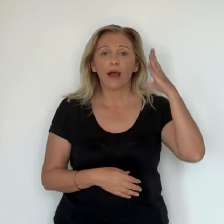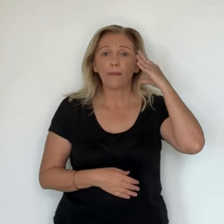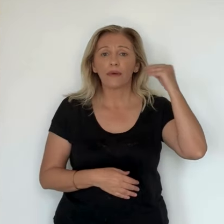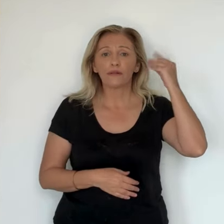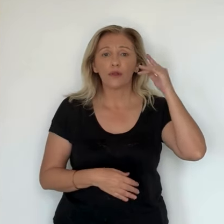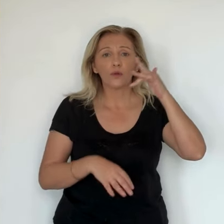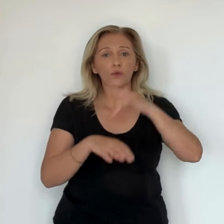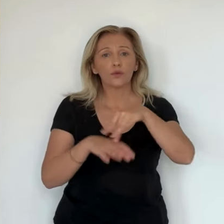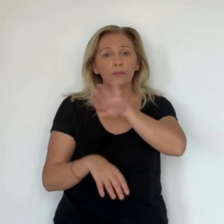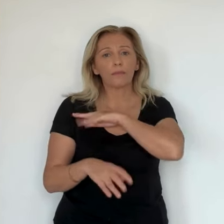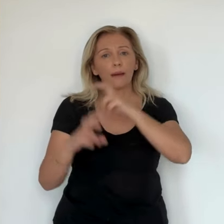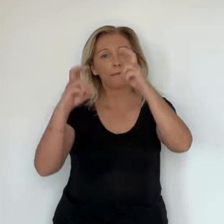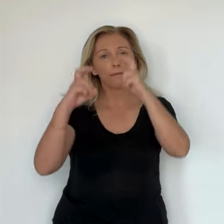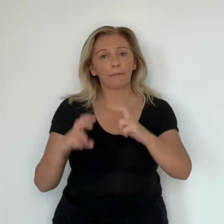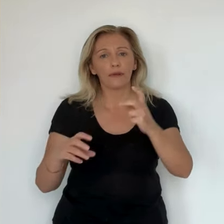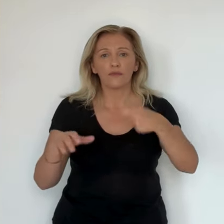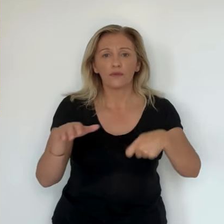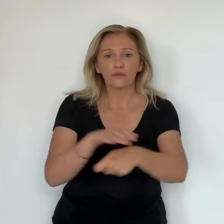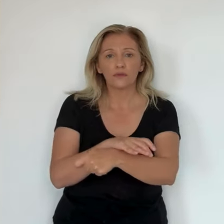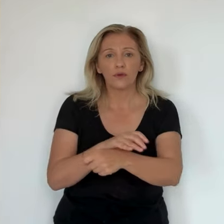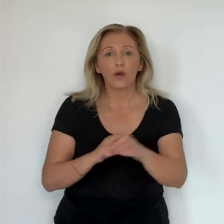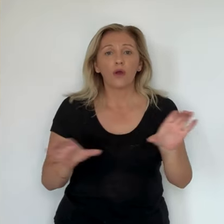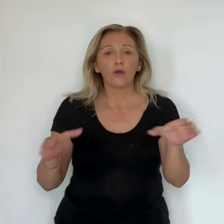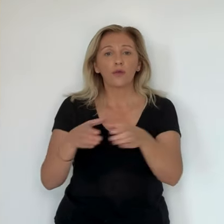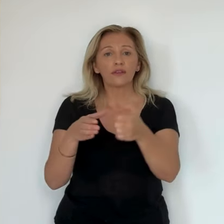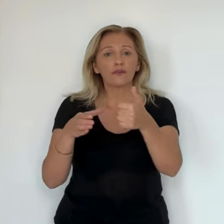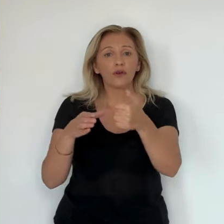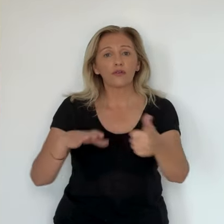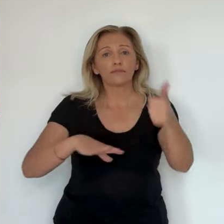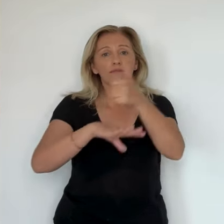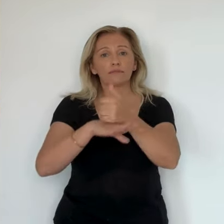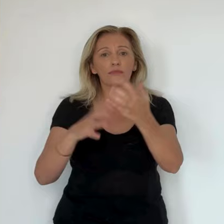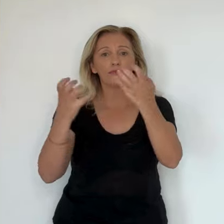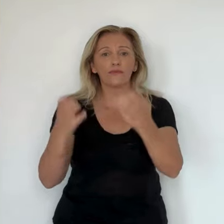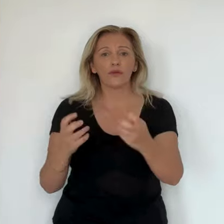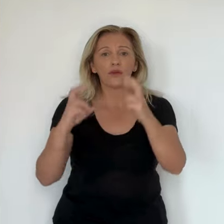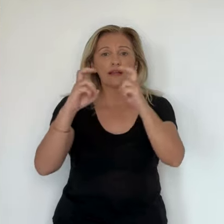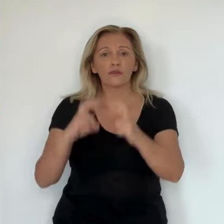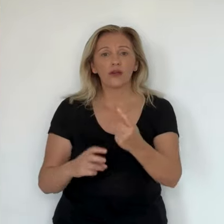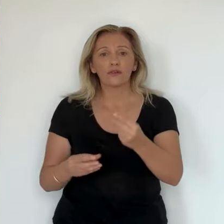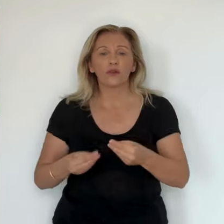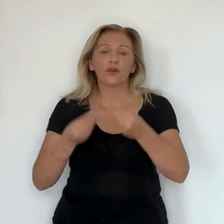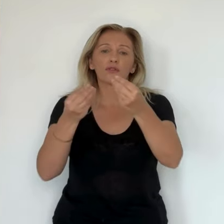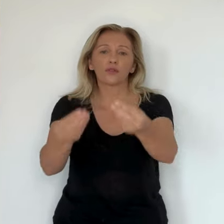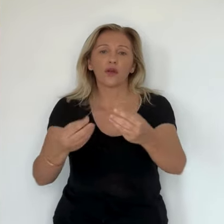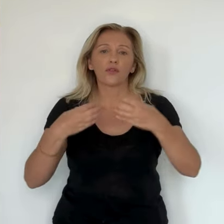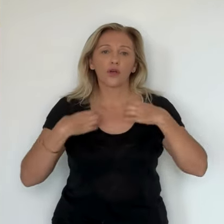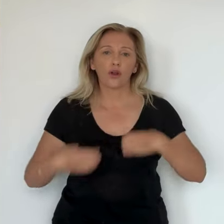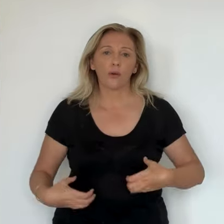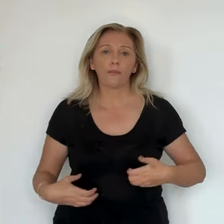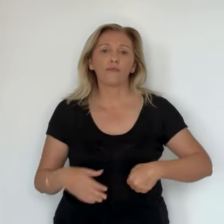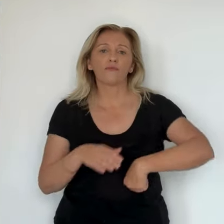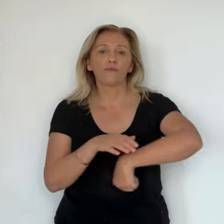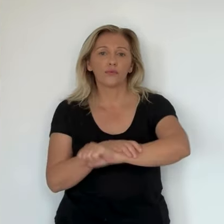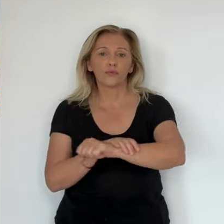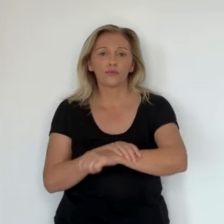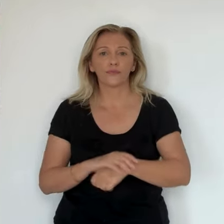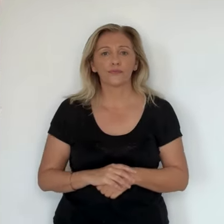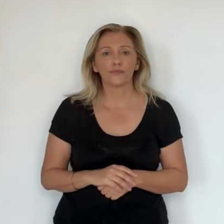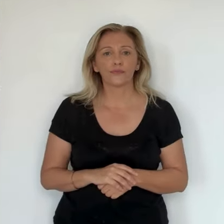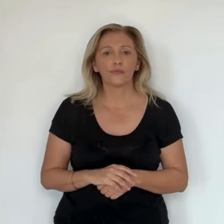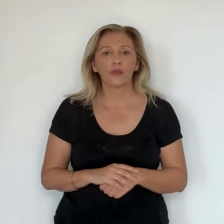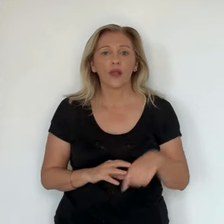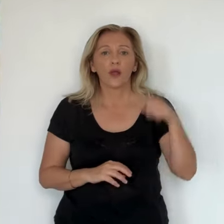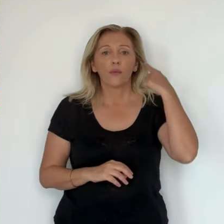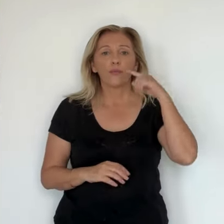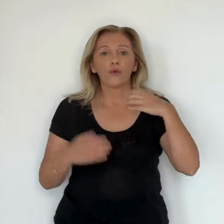amateurs qui sont directement concernés par cette baisse. Le projet de l'exécutif consiste à faire passer la dotation annuelle de la CDC de 100